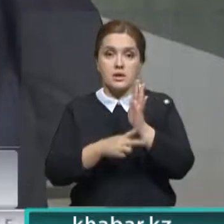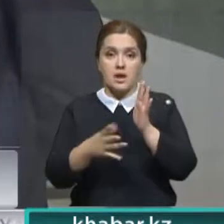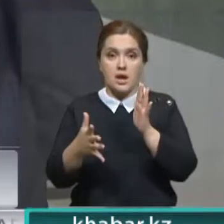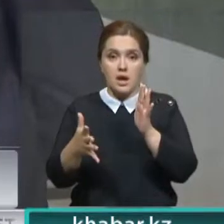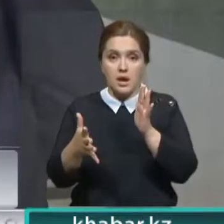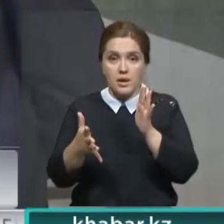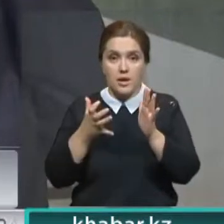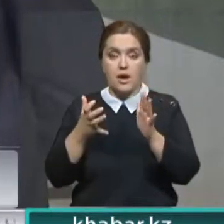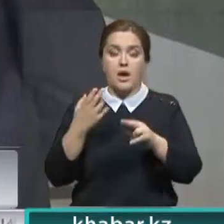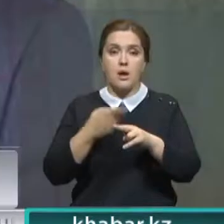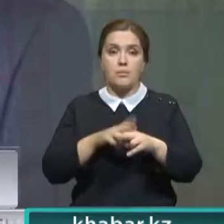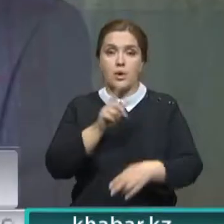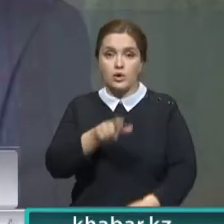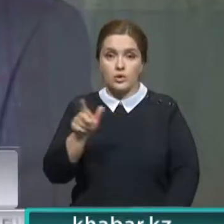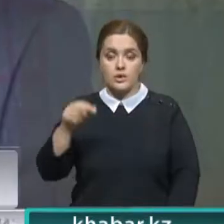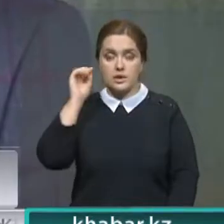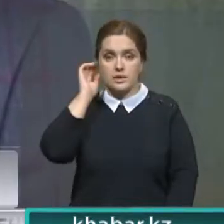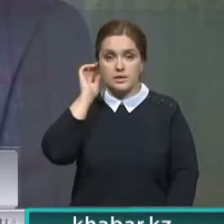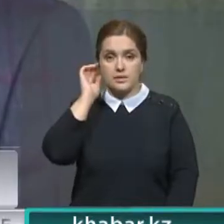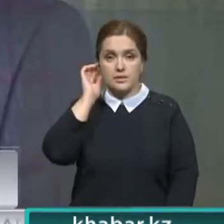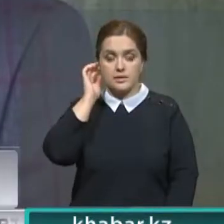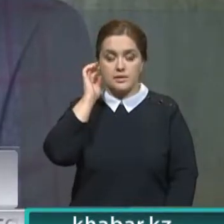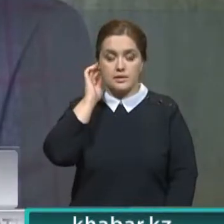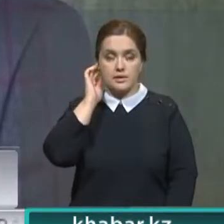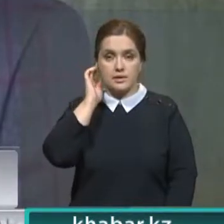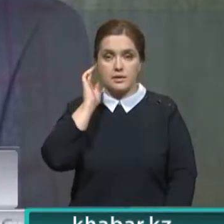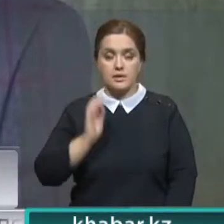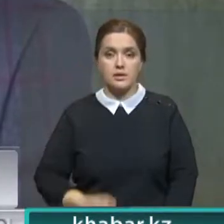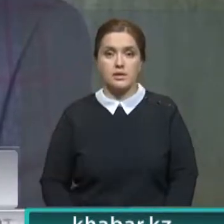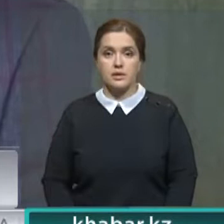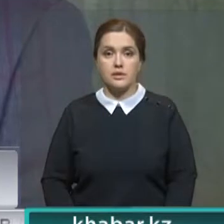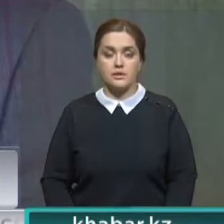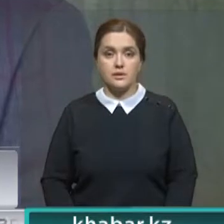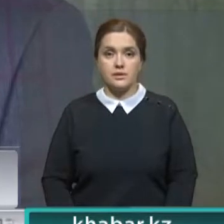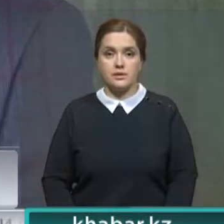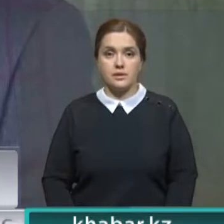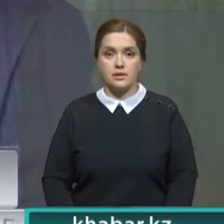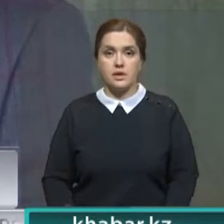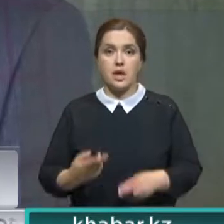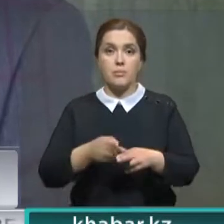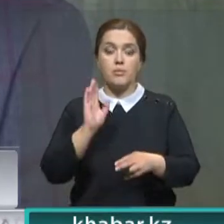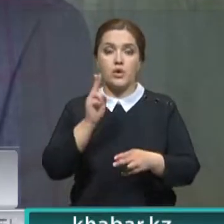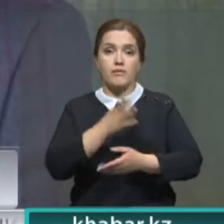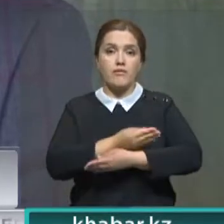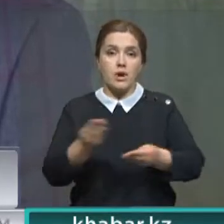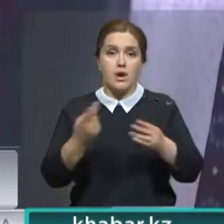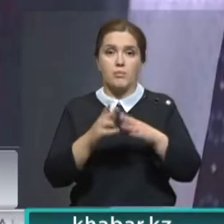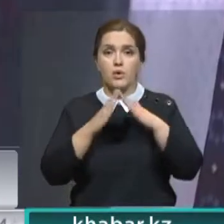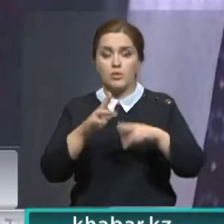Люди очень давно ждут. С Жагалау имеются такие объекты. А сборку жилья, в принципе, мы уже